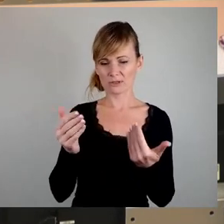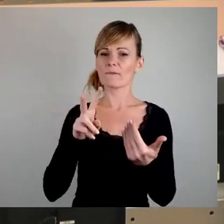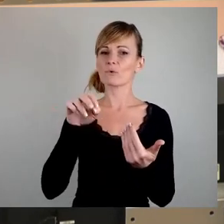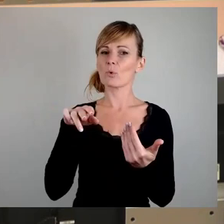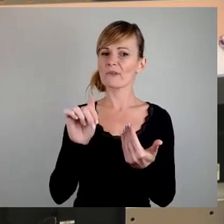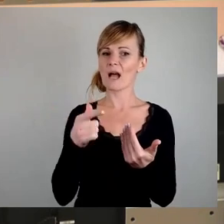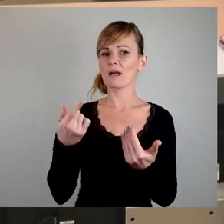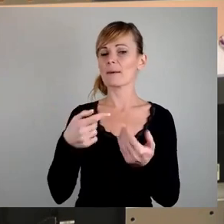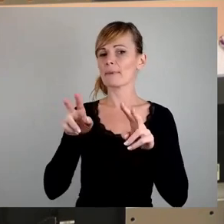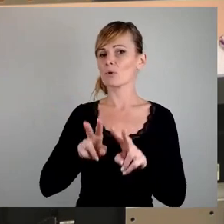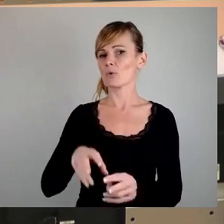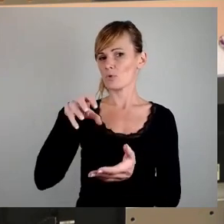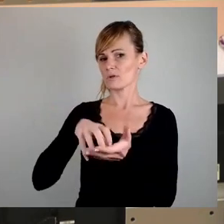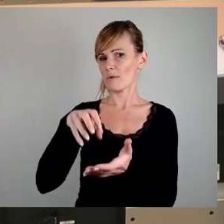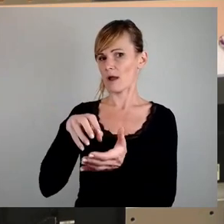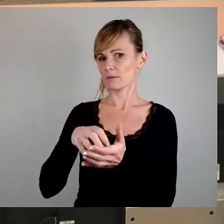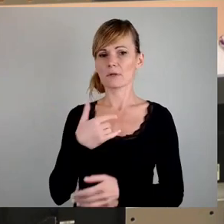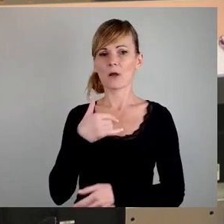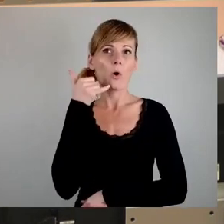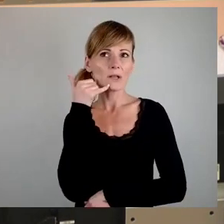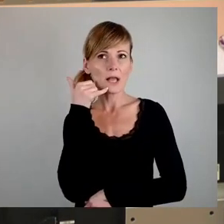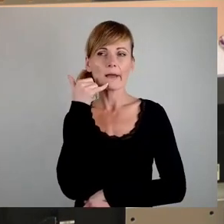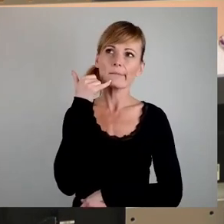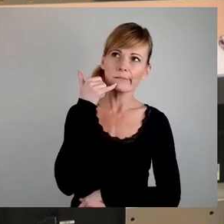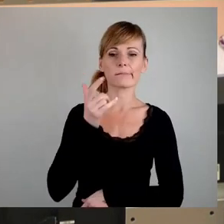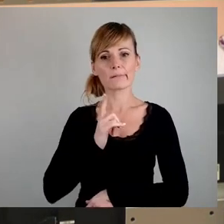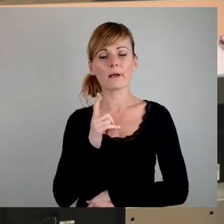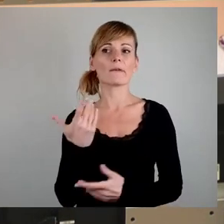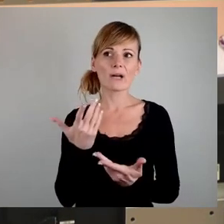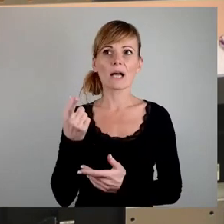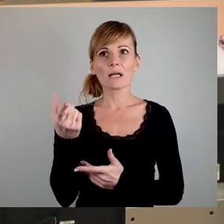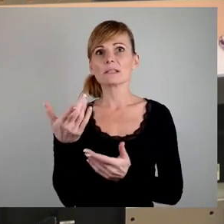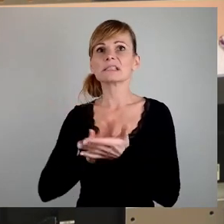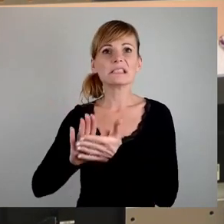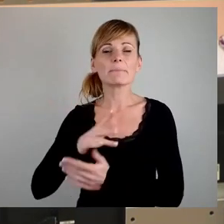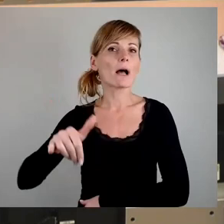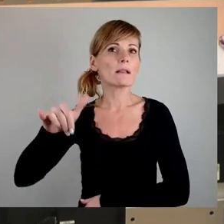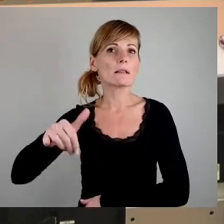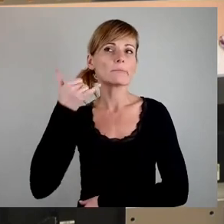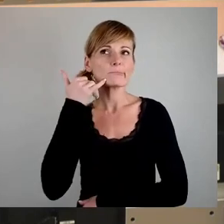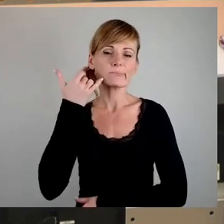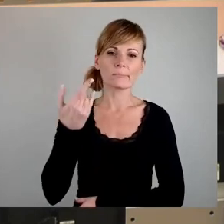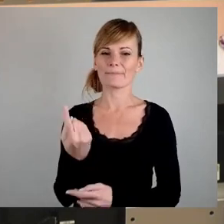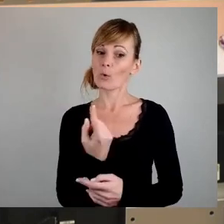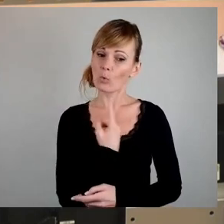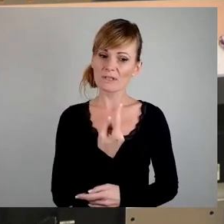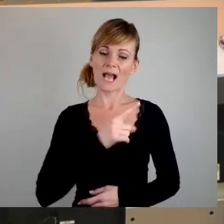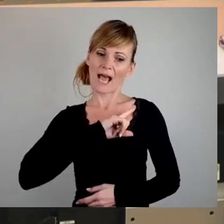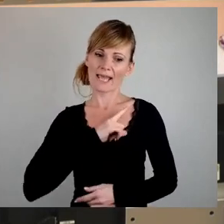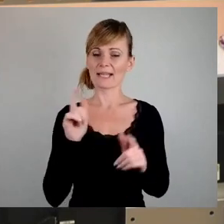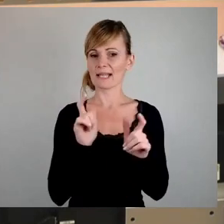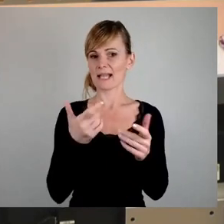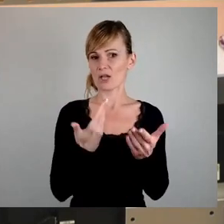hängen da nicht mehr in der Hotline und müssen sich irgendwie anhören, dass da sowieso niemand abnimmt, sondern das ist unsere eigene Gesellschaft, die sich den